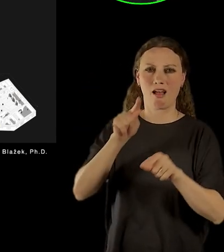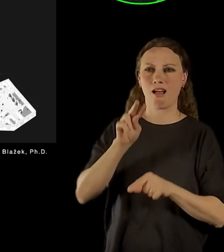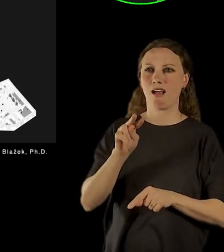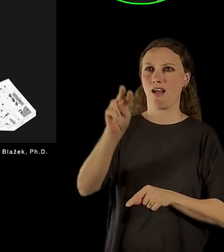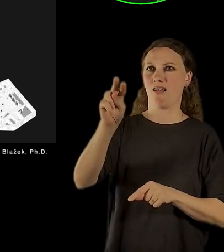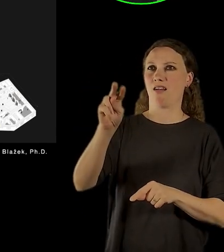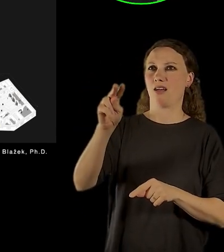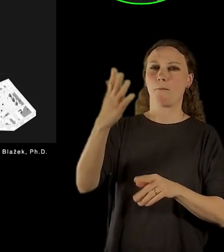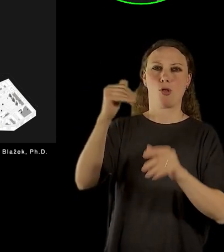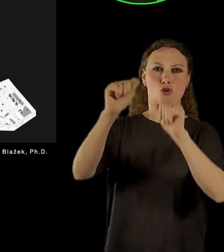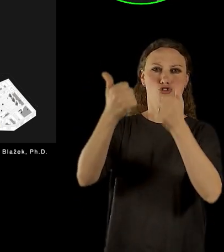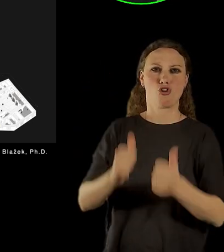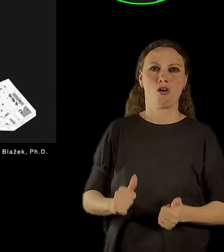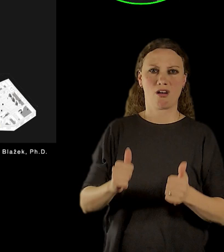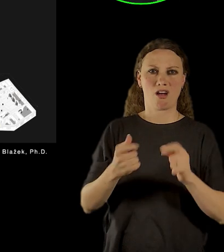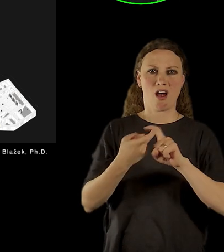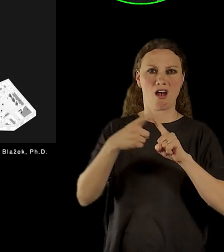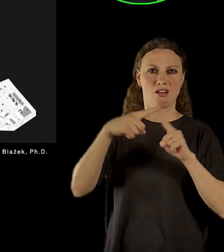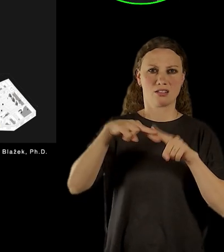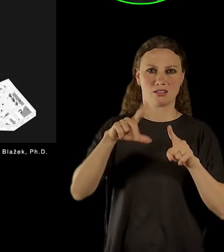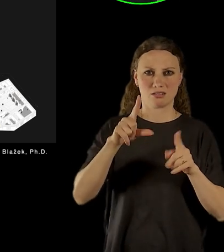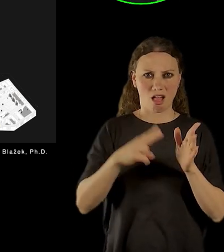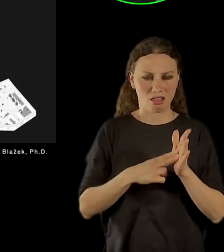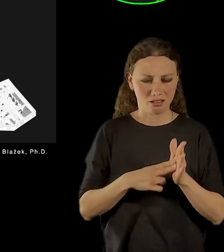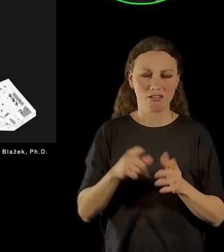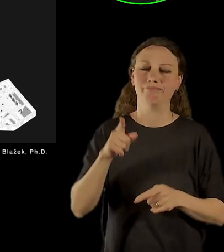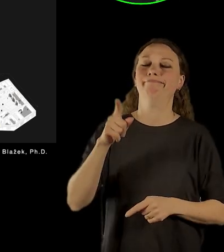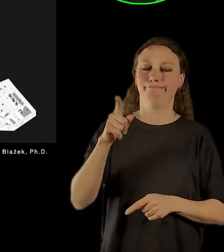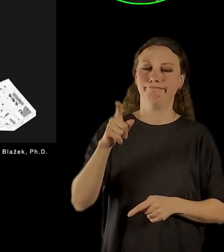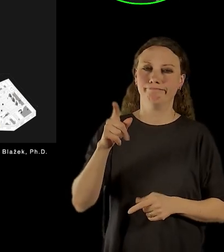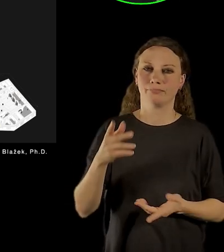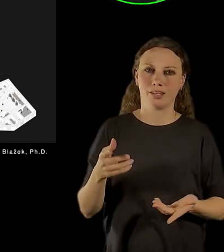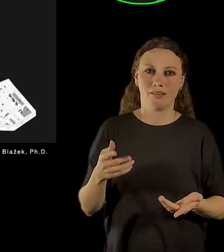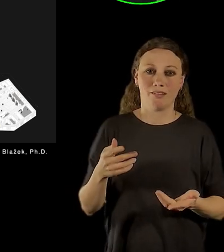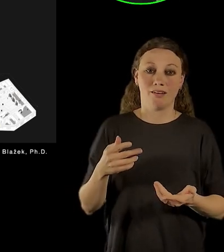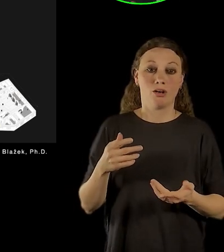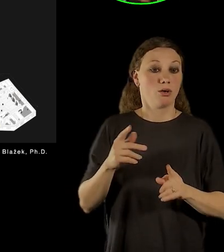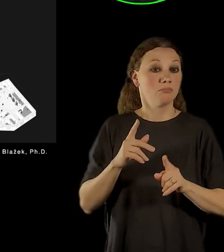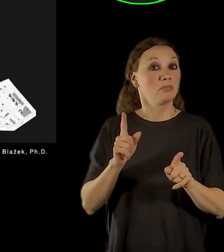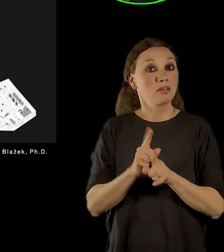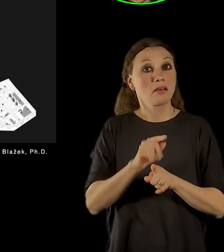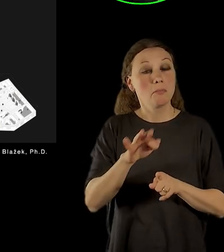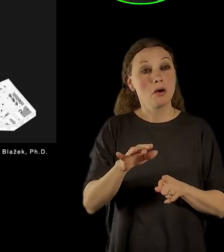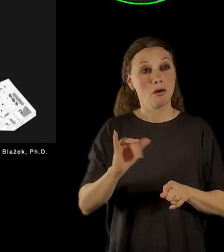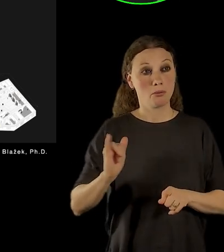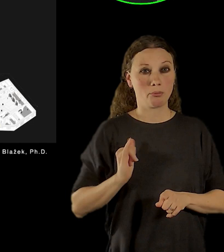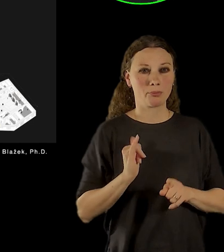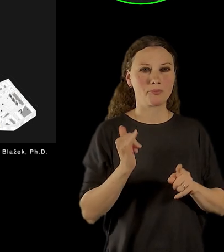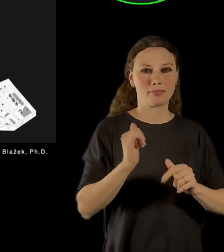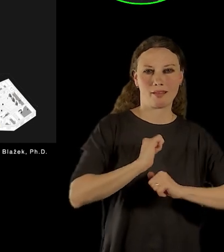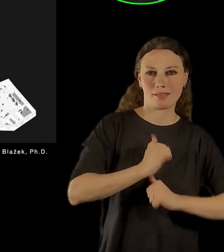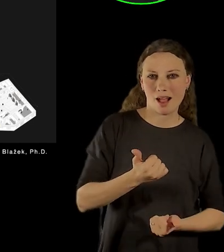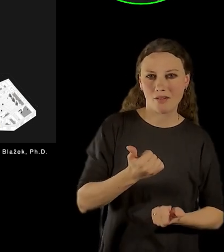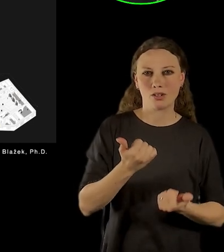spousty návrhů, které zůstaly po architektonických soutěžích, jakým způsobem dostavět to staroměstské